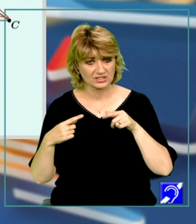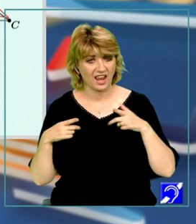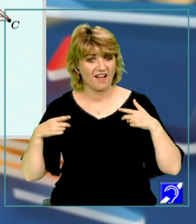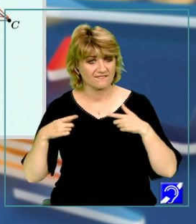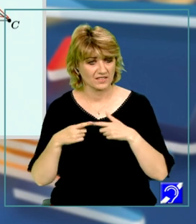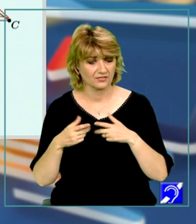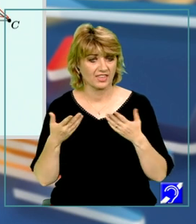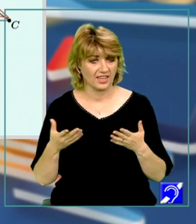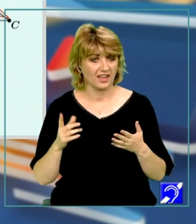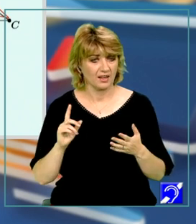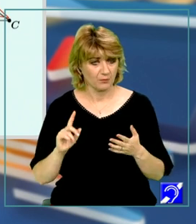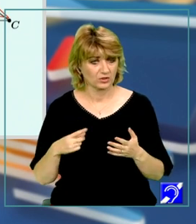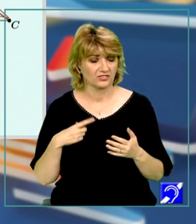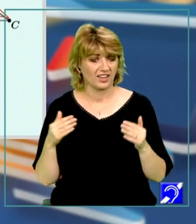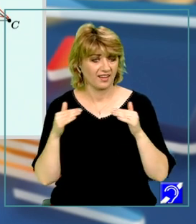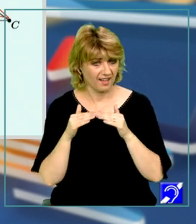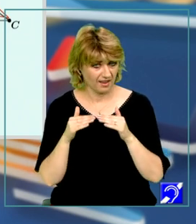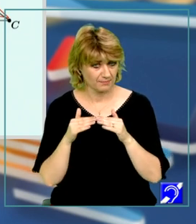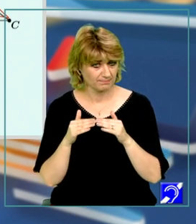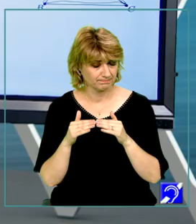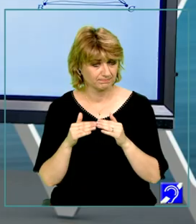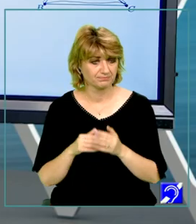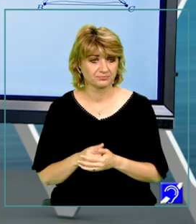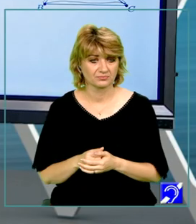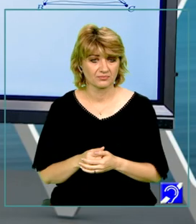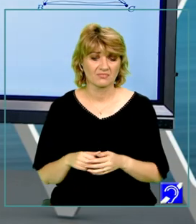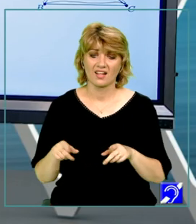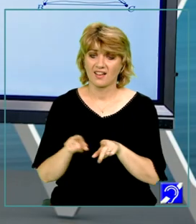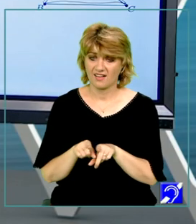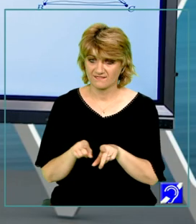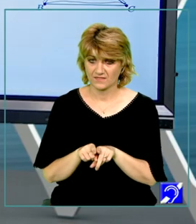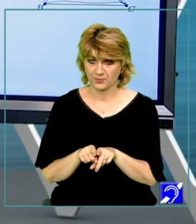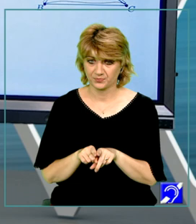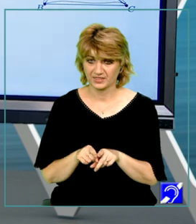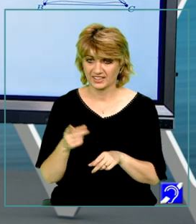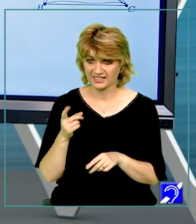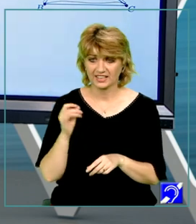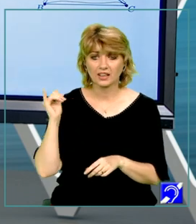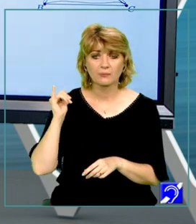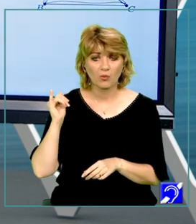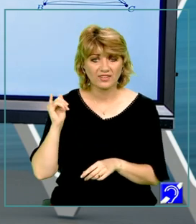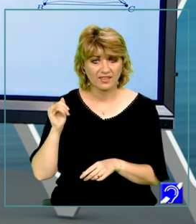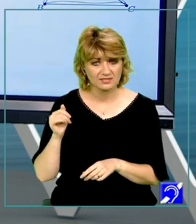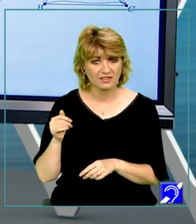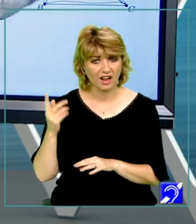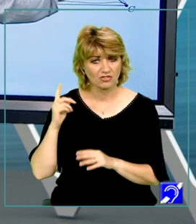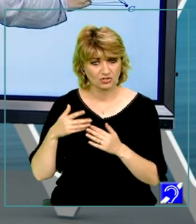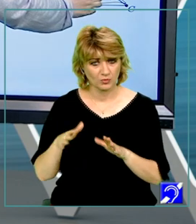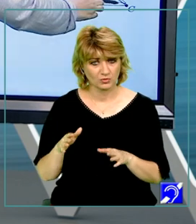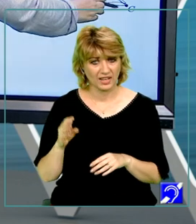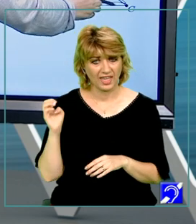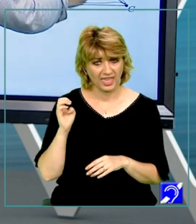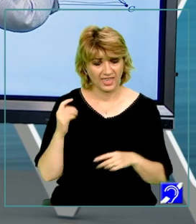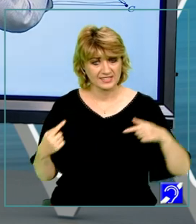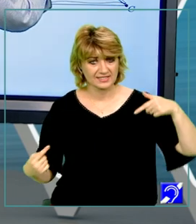deci ele vor fi congruente. La fel, din ipoteză, știm că E este